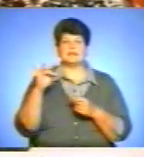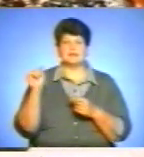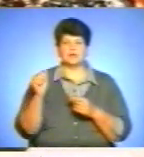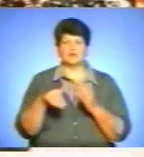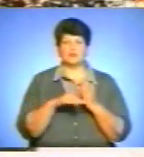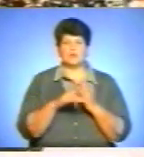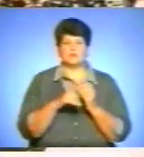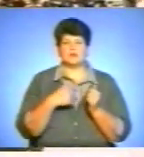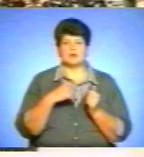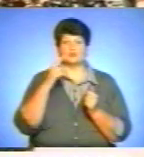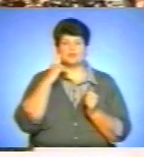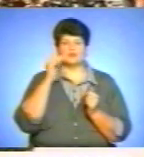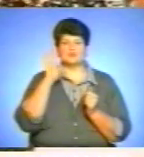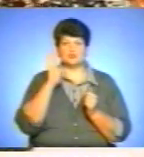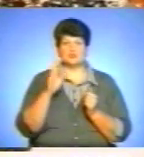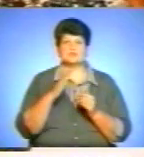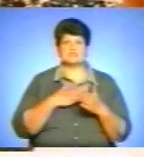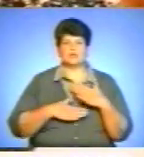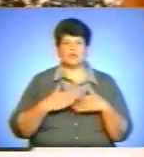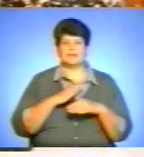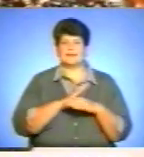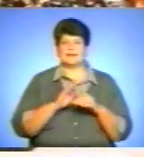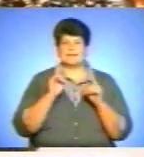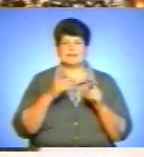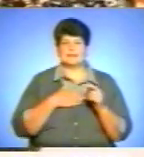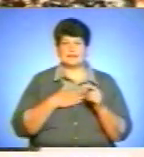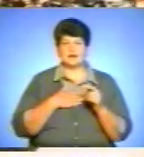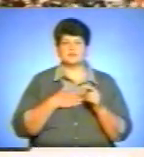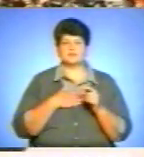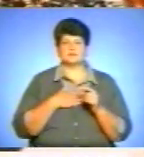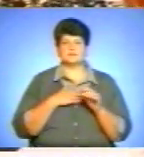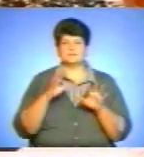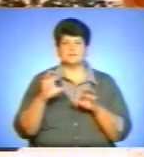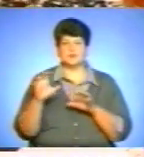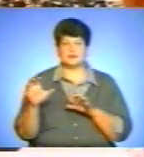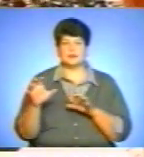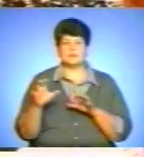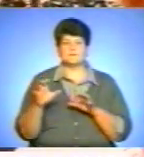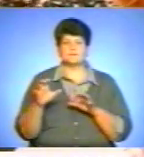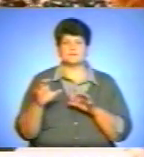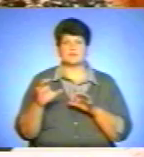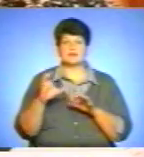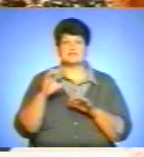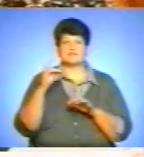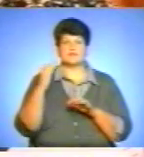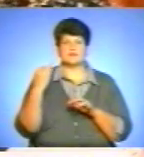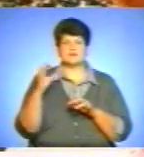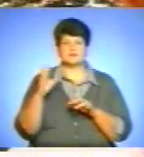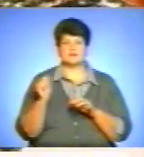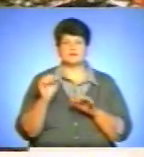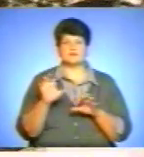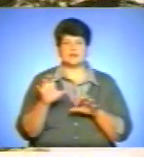І я думаю, що будуть задоволені не тільки наші підопічні безпритольні, але й свійські тварини